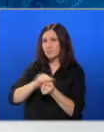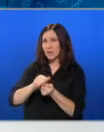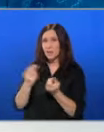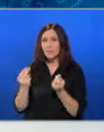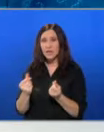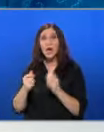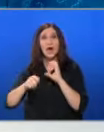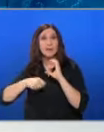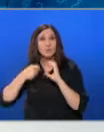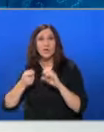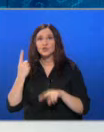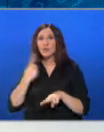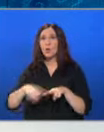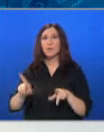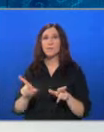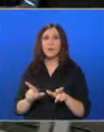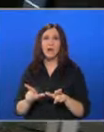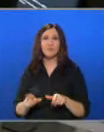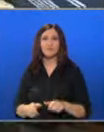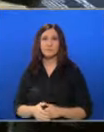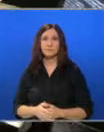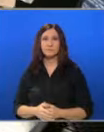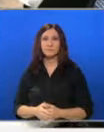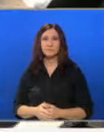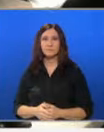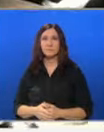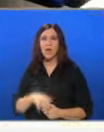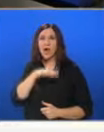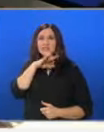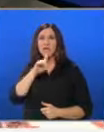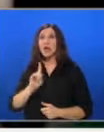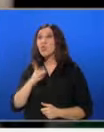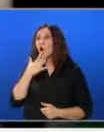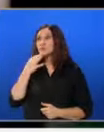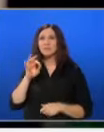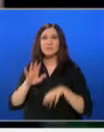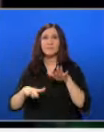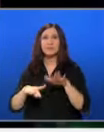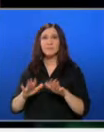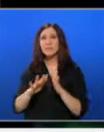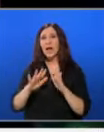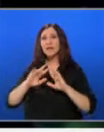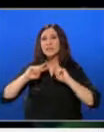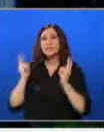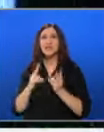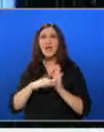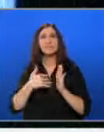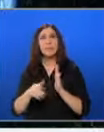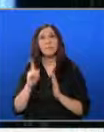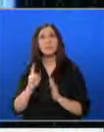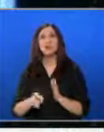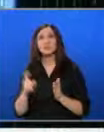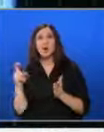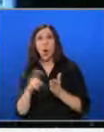пари. Репортажът е на Илана Миланова. Стара, но златна за престъпния свят е схемата, по която са били